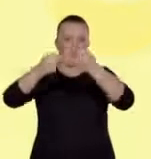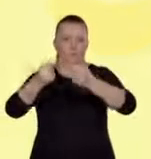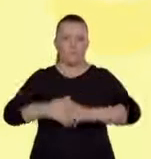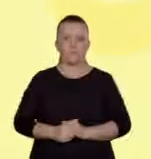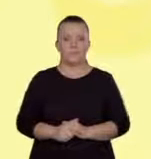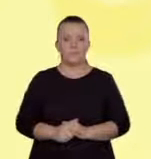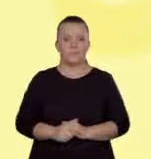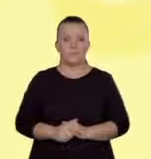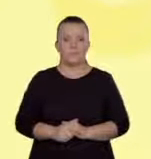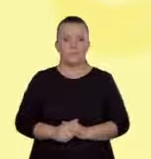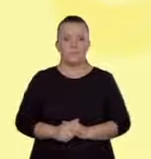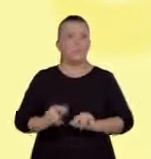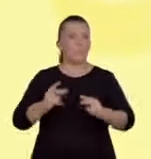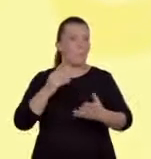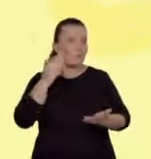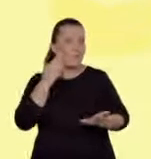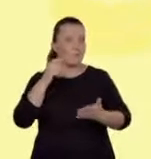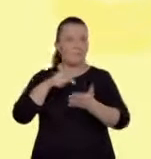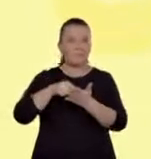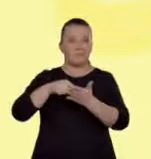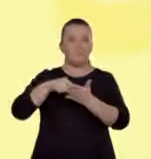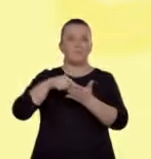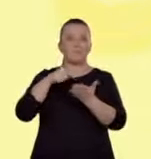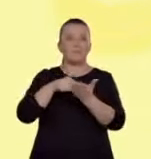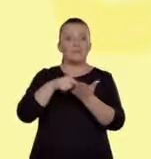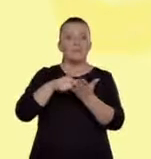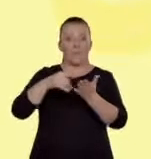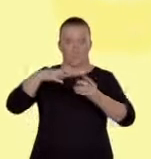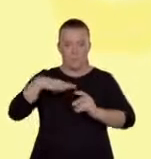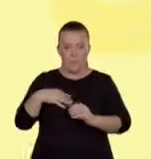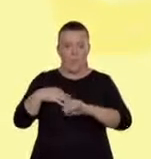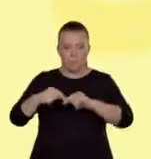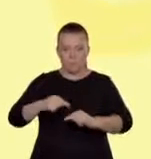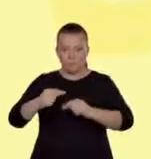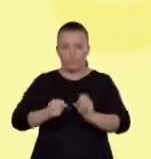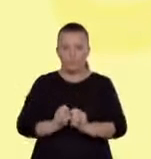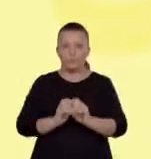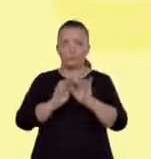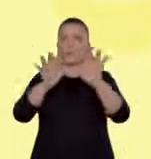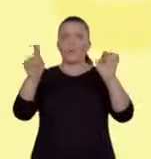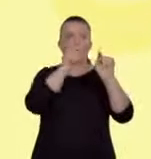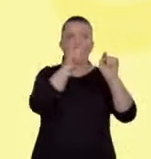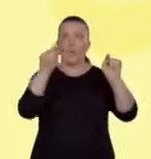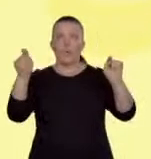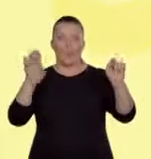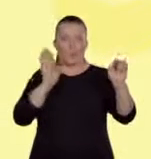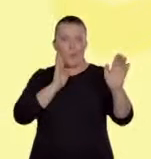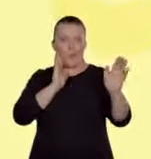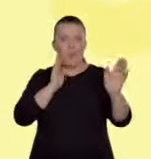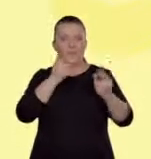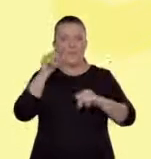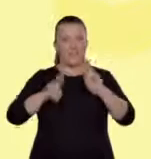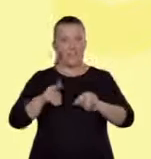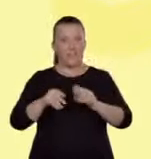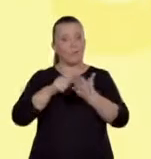Znajduje to swoje odtwierciedlenie w tym, że powstała ona w tej grupie wielokrotnie niezależnie i jest to świetny przykład ewolucji